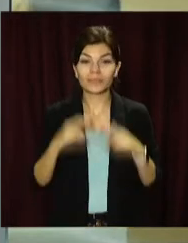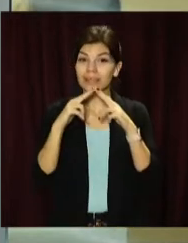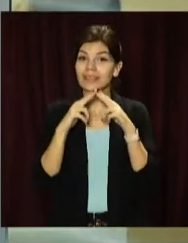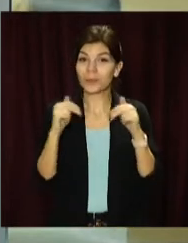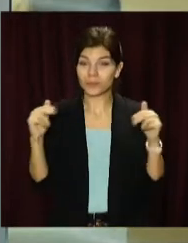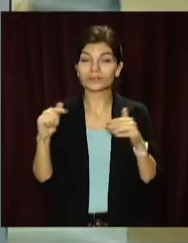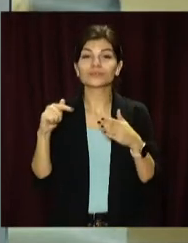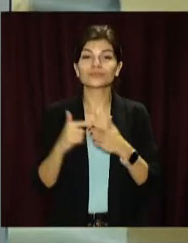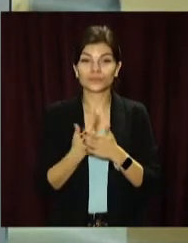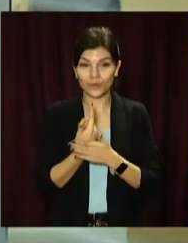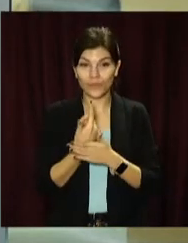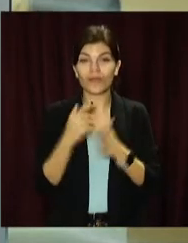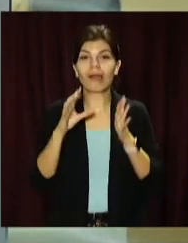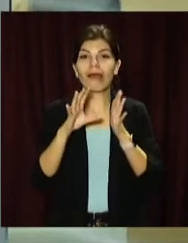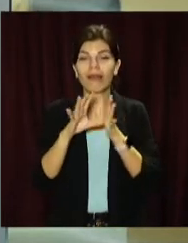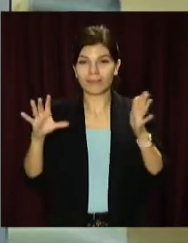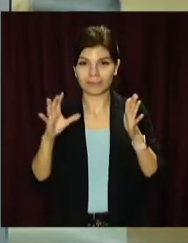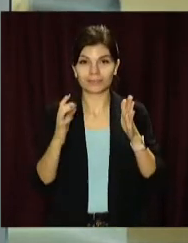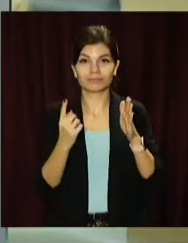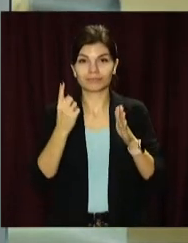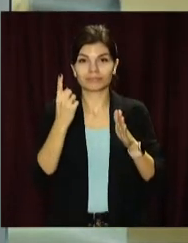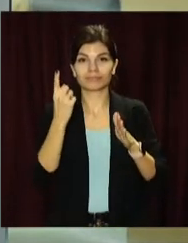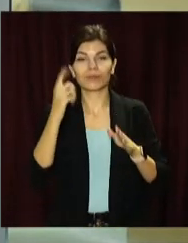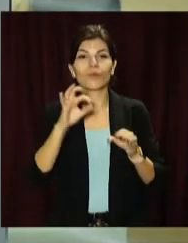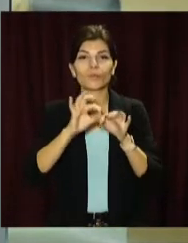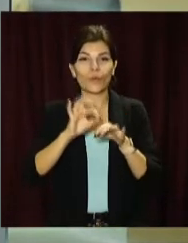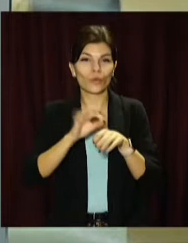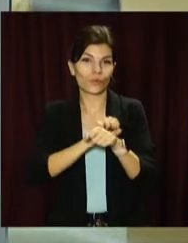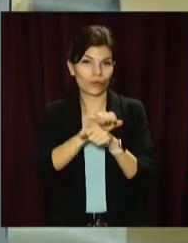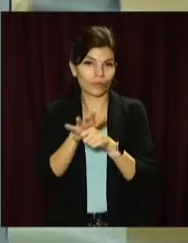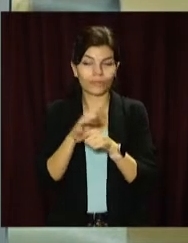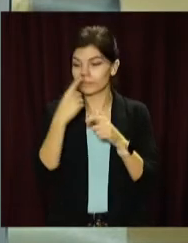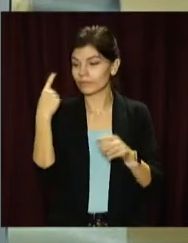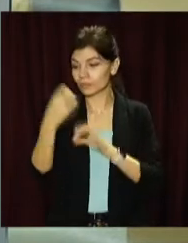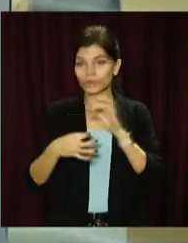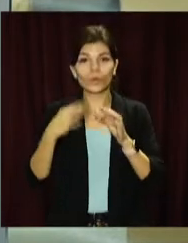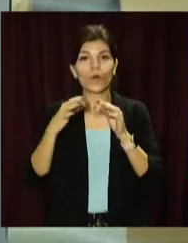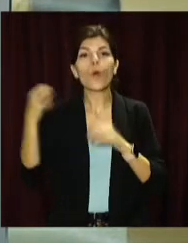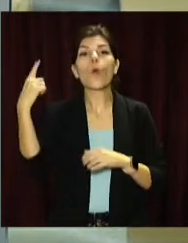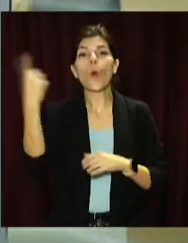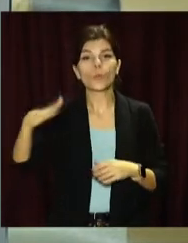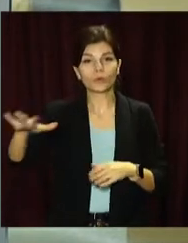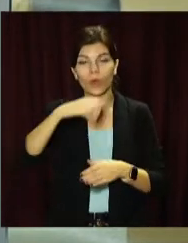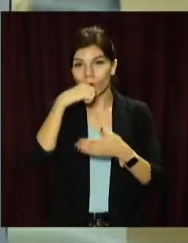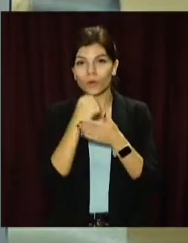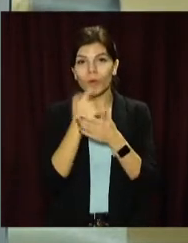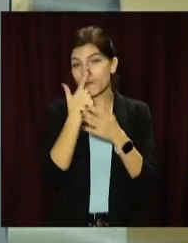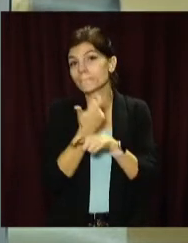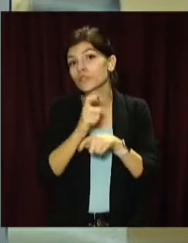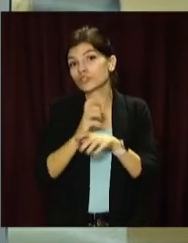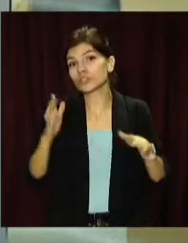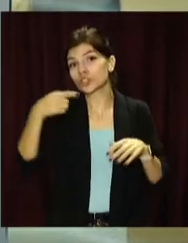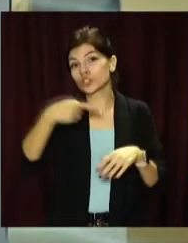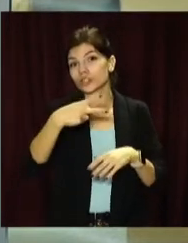Дніпропетровщина знову у антилідерах по захворюваності на ковід. За останню добу в області хворобу підтвердили більш ніж у